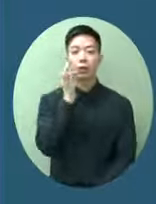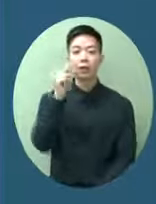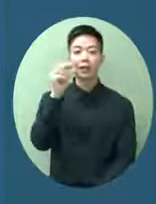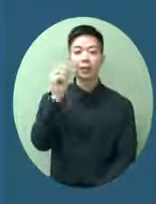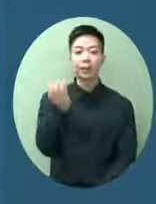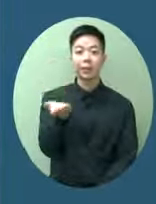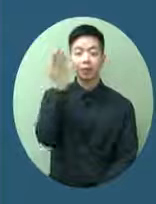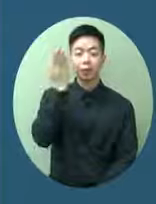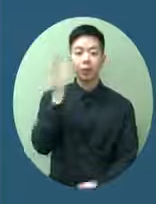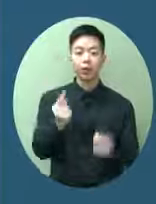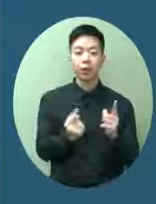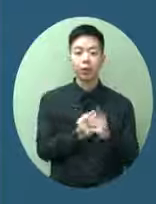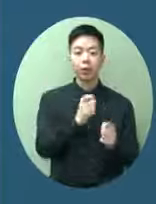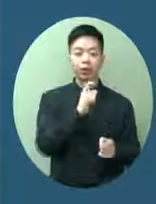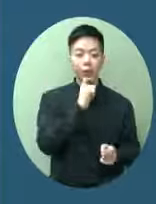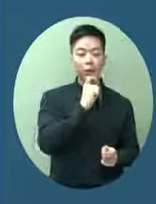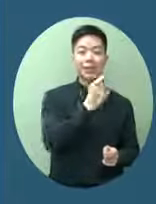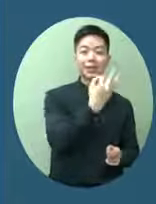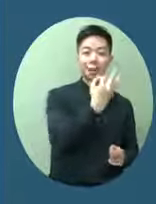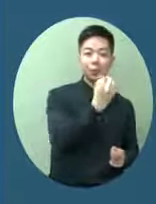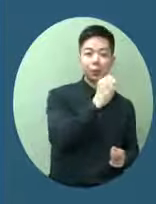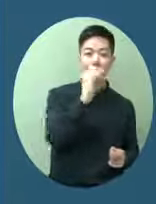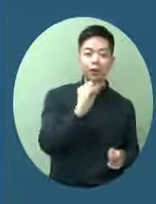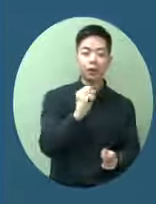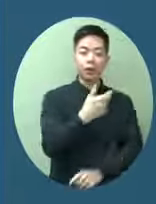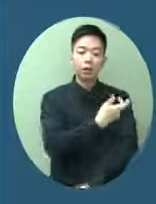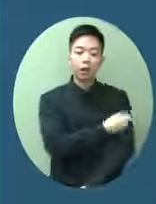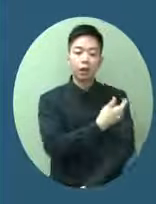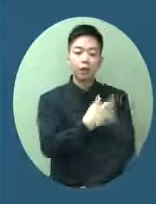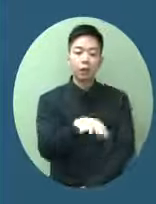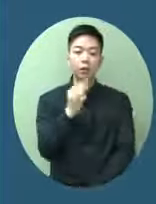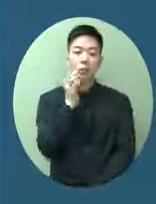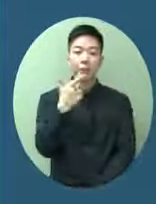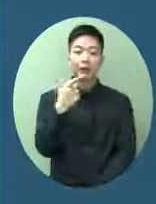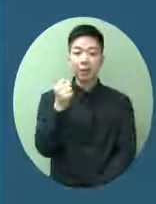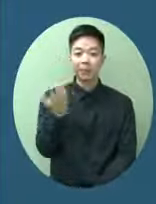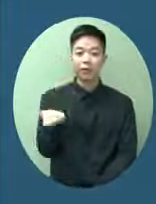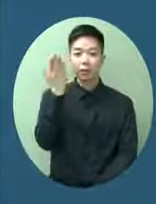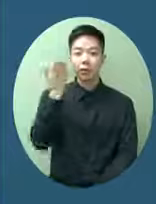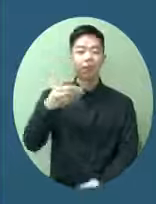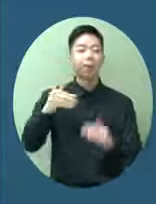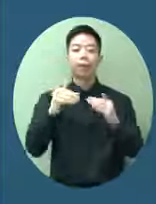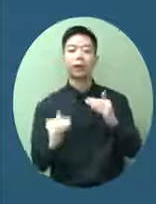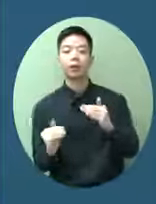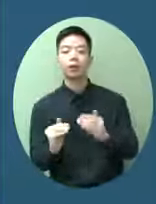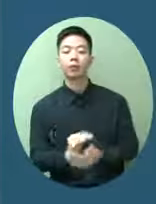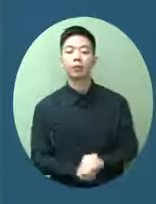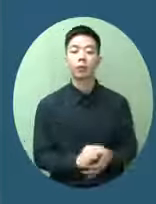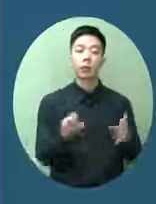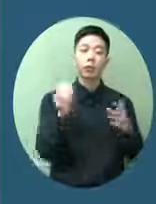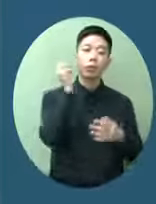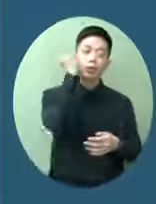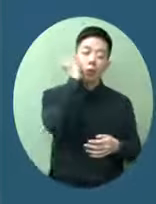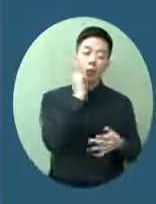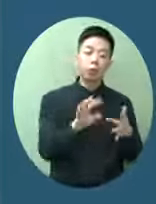只有30%接種了疫苗80歲以上就更加少了而院友即是住在安